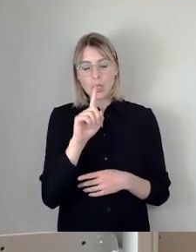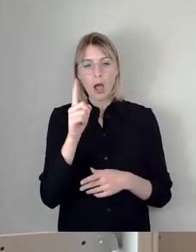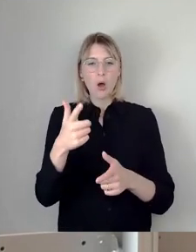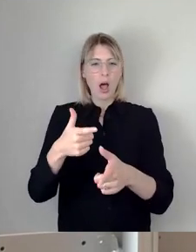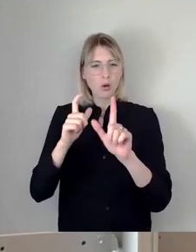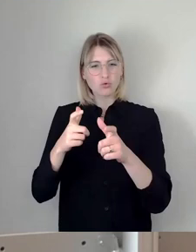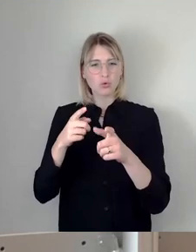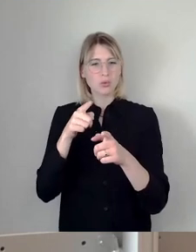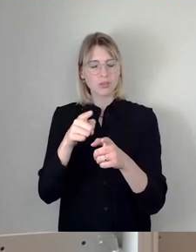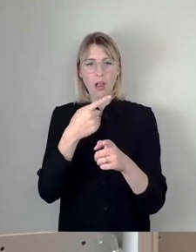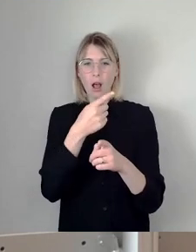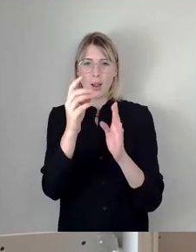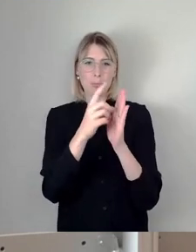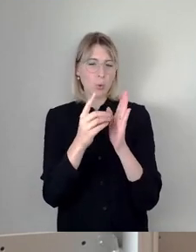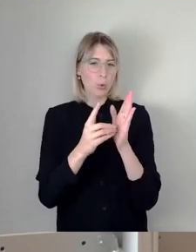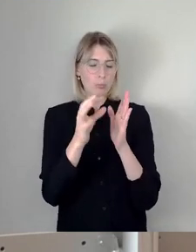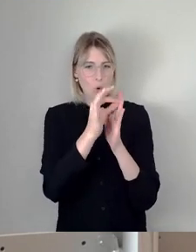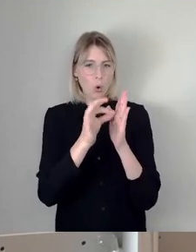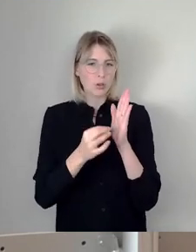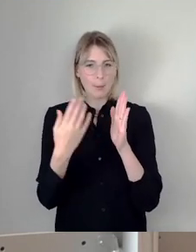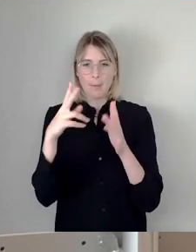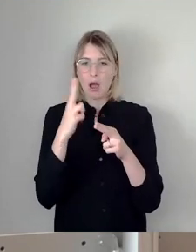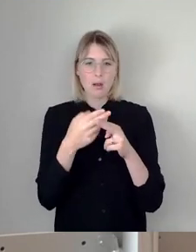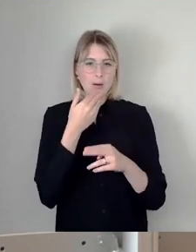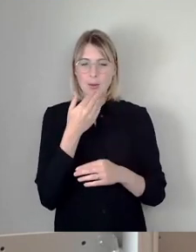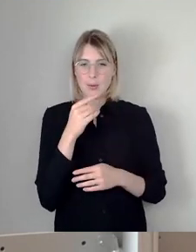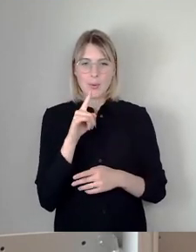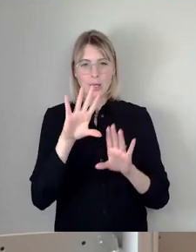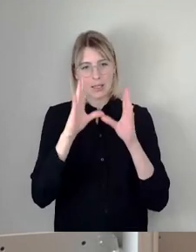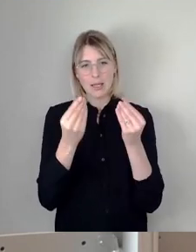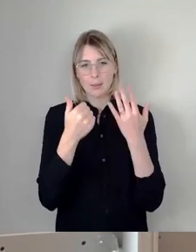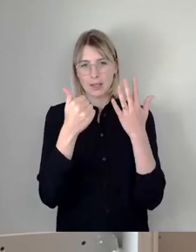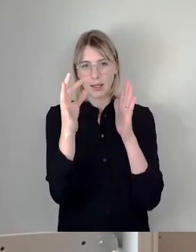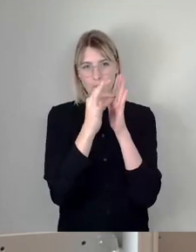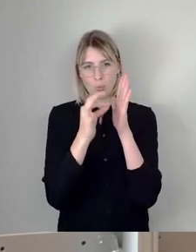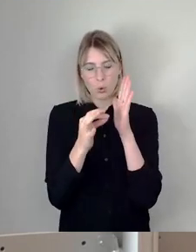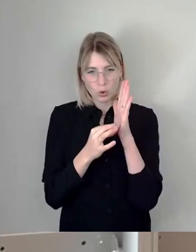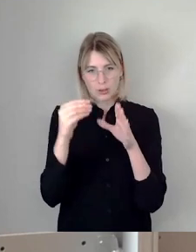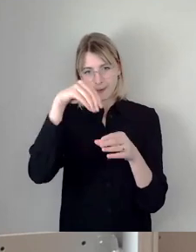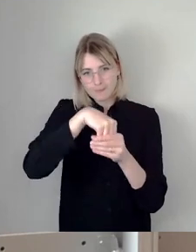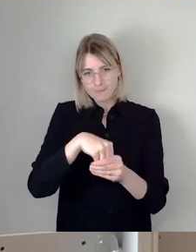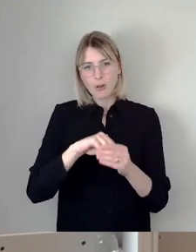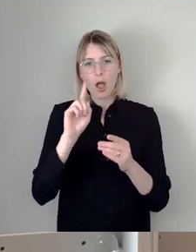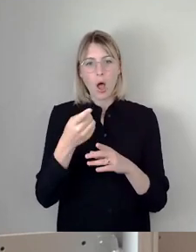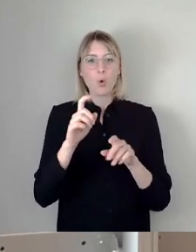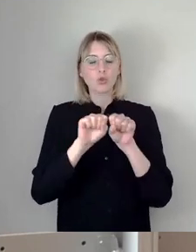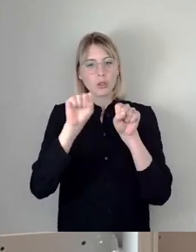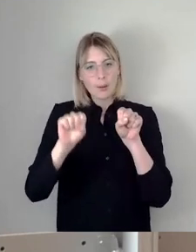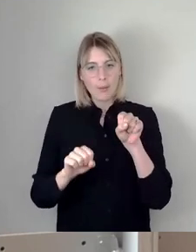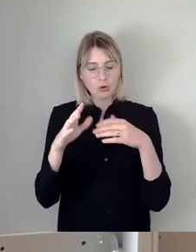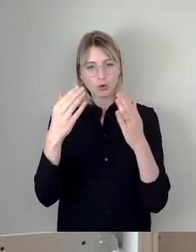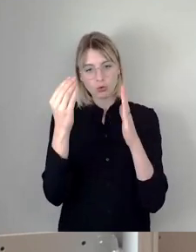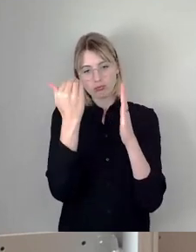allen Punkten eine Mehrheit gefunden. Sie umfasst sechs Punkte, die noch dazu unsystematisch aufgeführt sind.